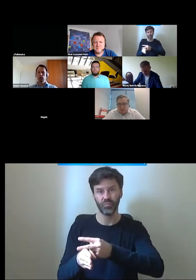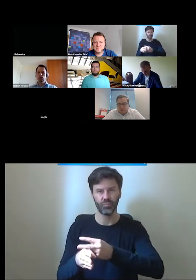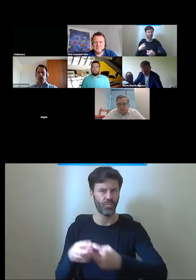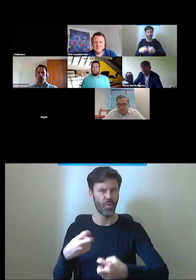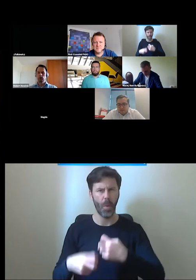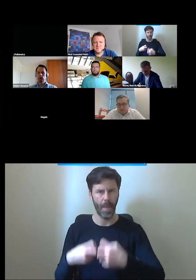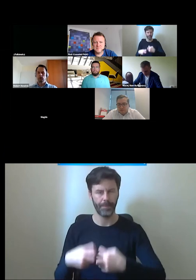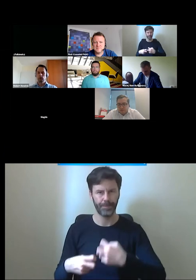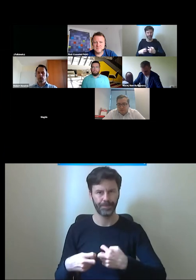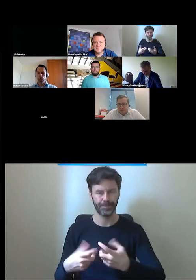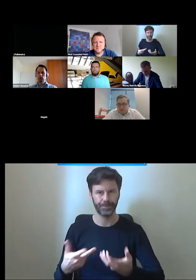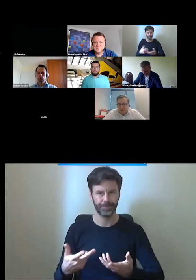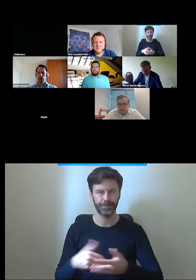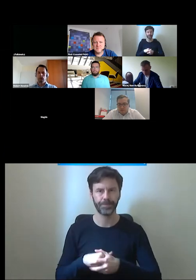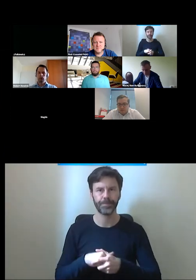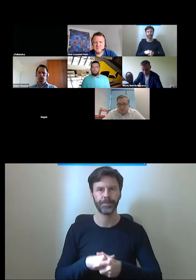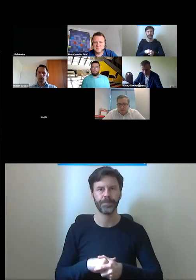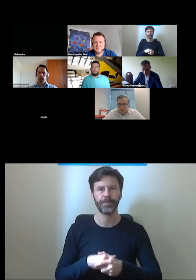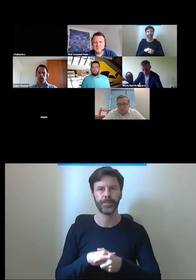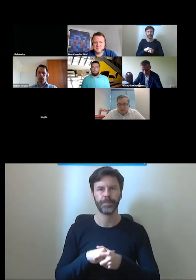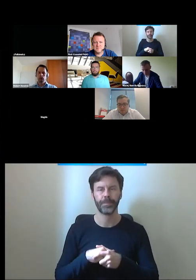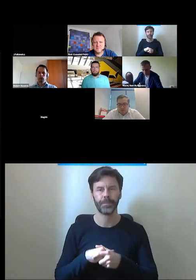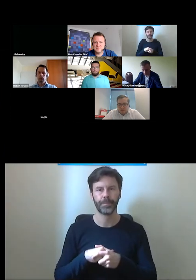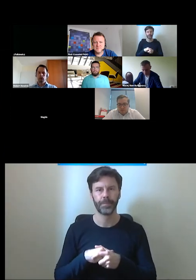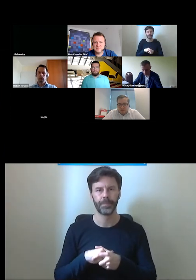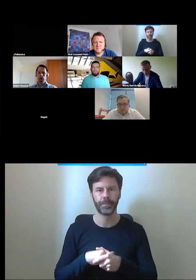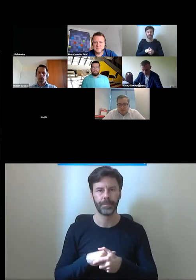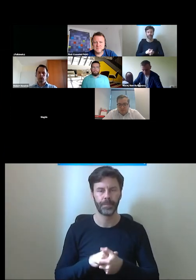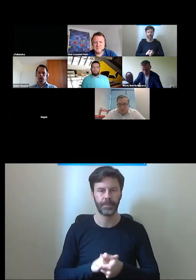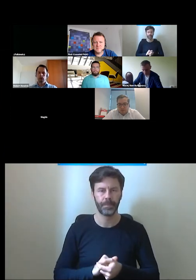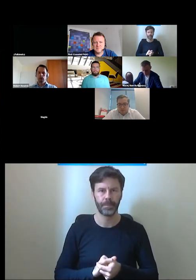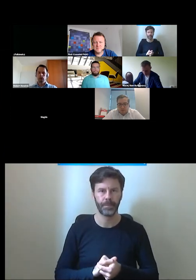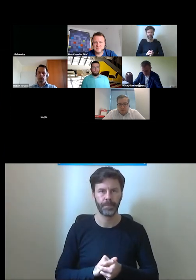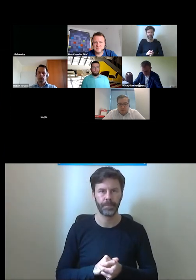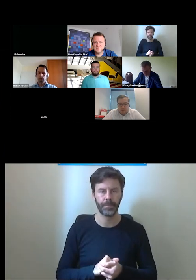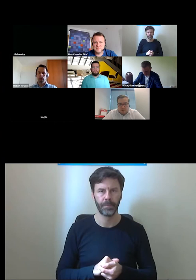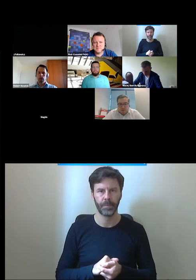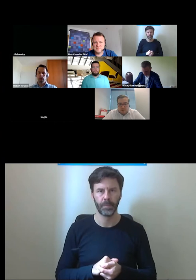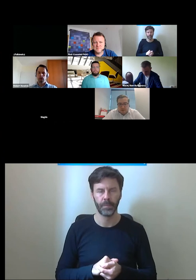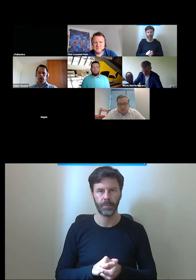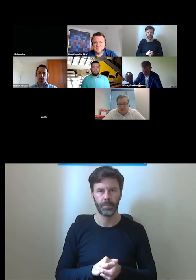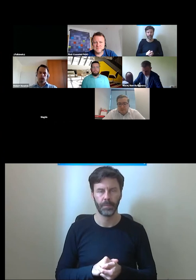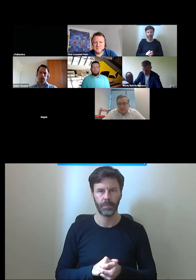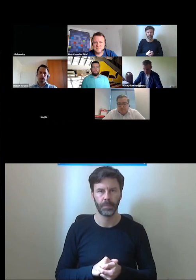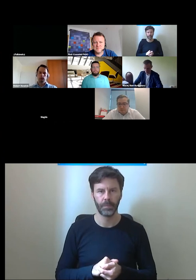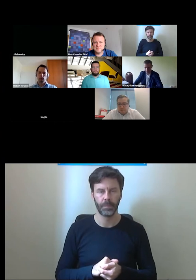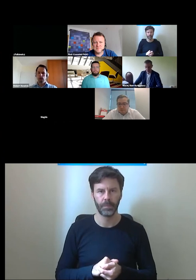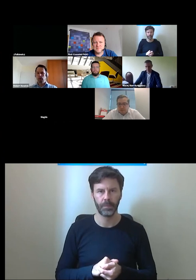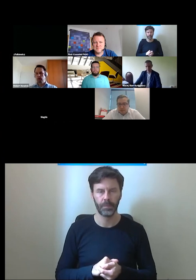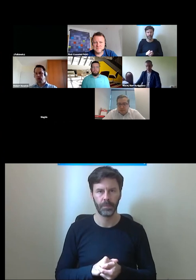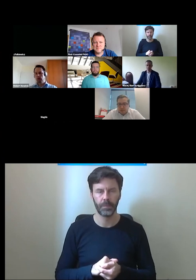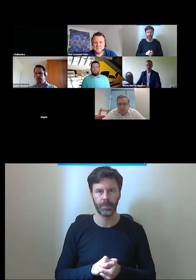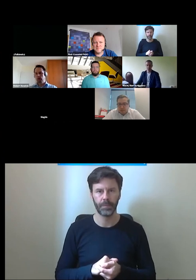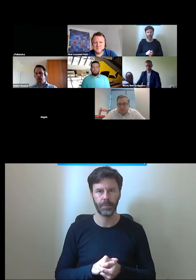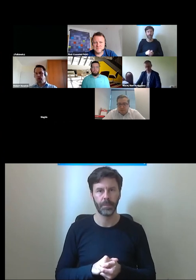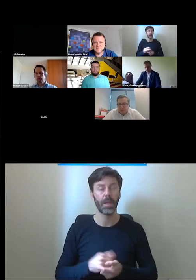mila niestety nie jest możliwa do osiągnięcia bo jest bariera w postaci różnicy wysokości powiem w